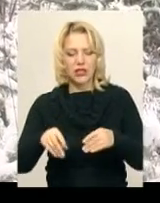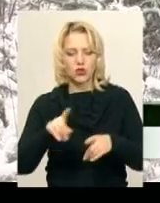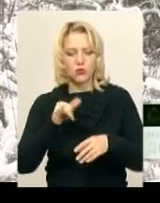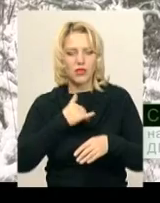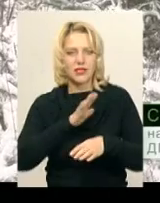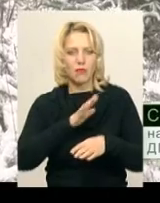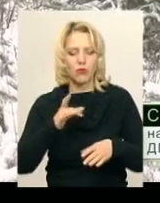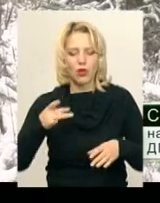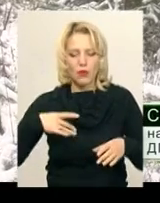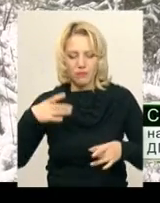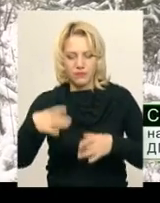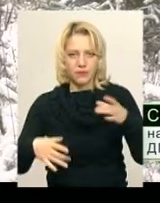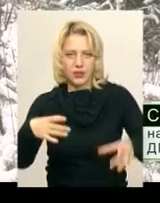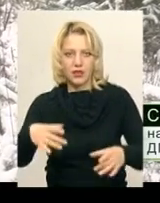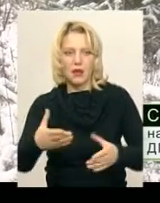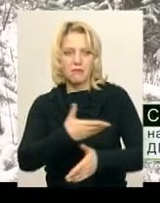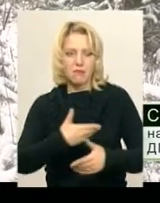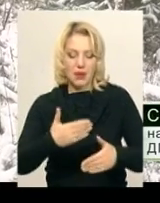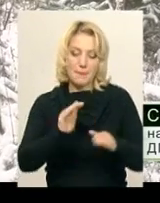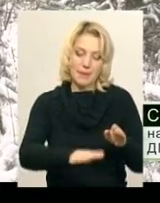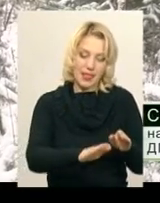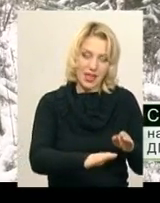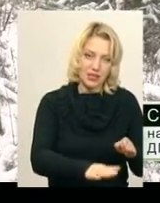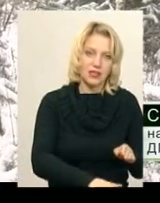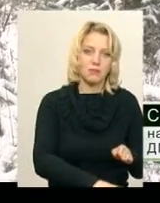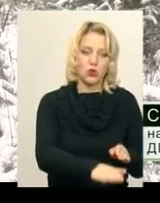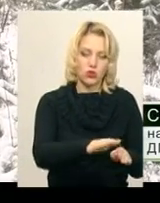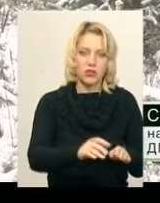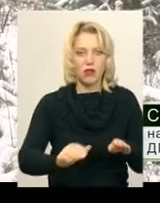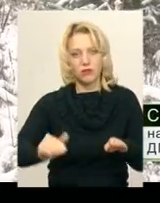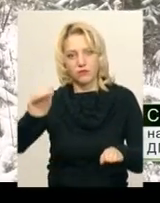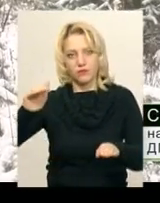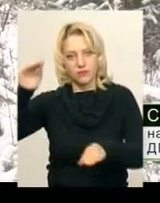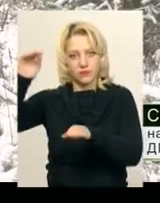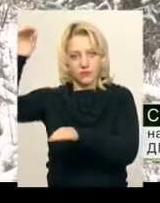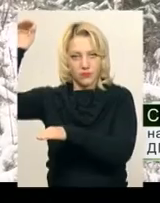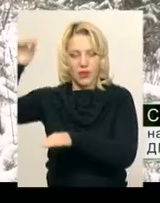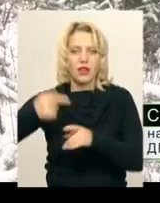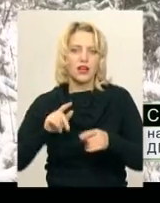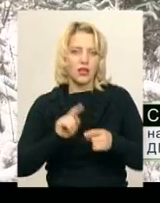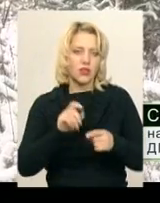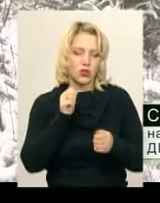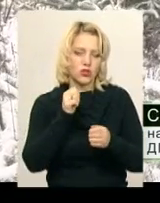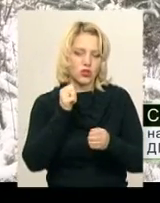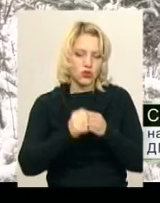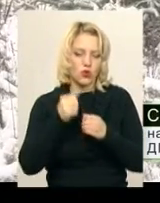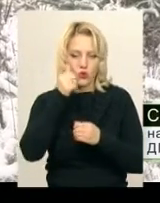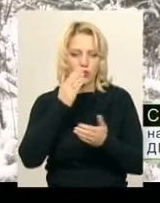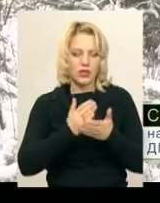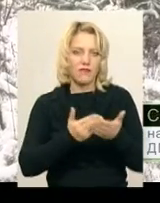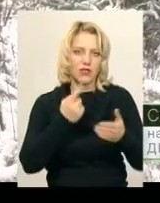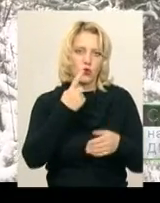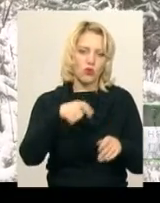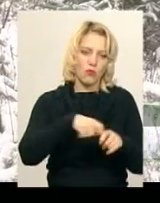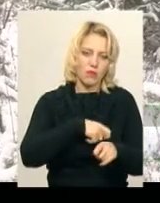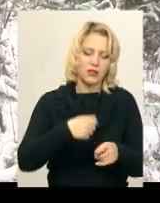пробіла в висотах. Тобто, маленькі підростають, більше, ще більше стають. Тобто, у нас кожна висота щороку є. Від метрових до